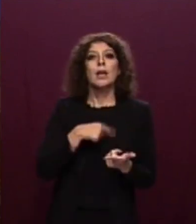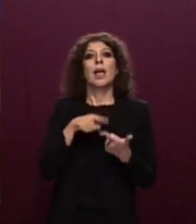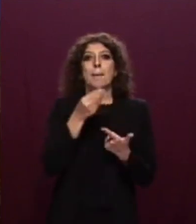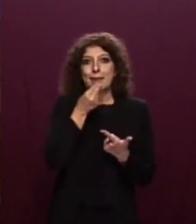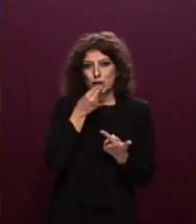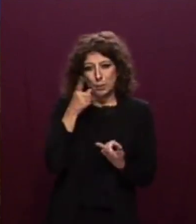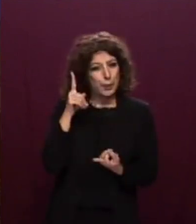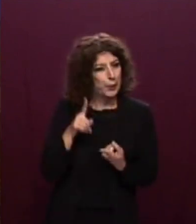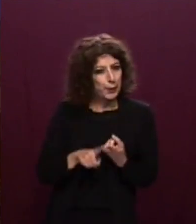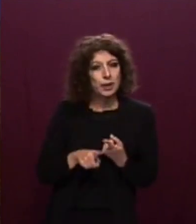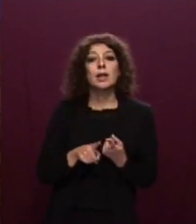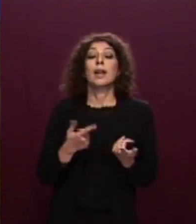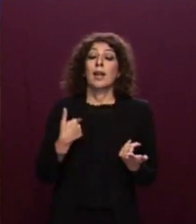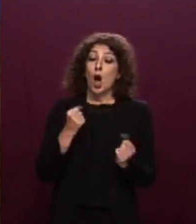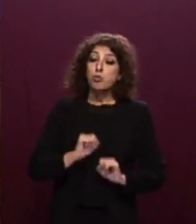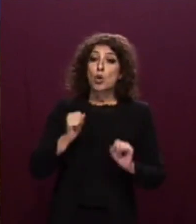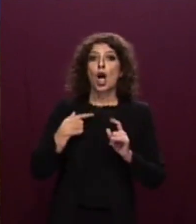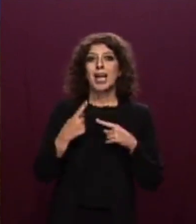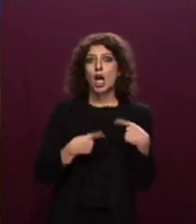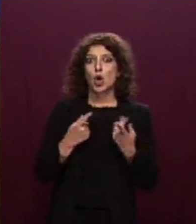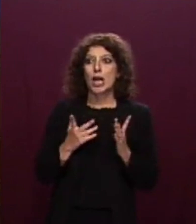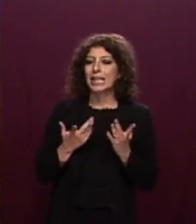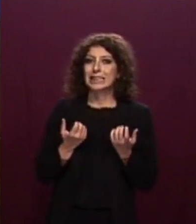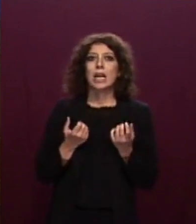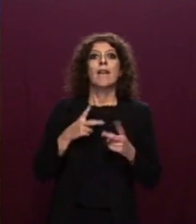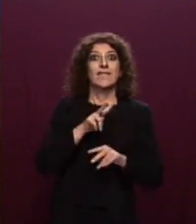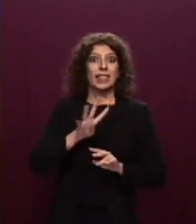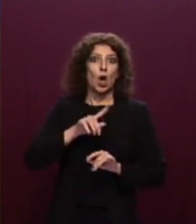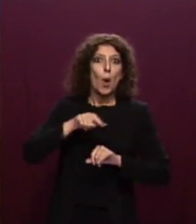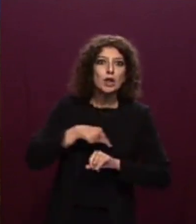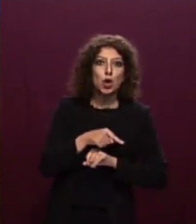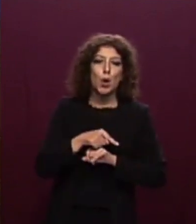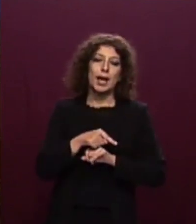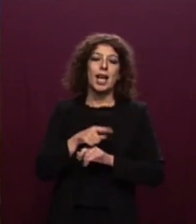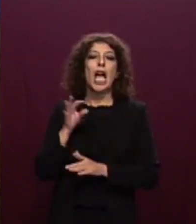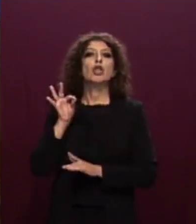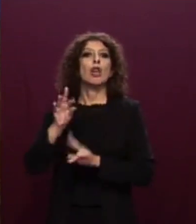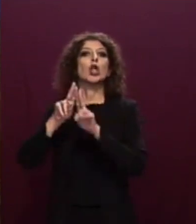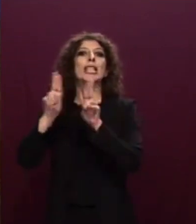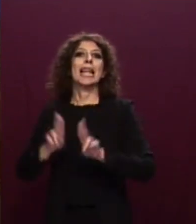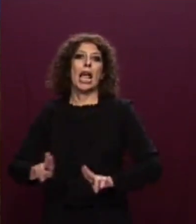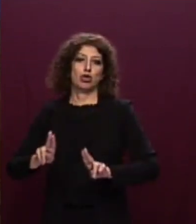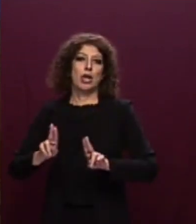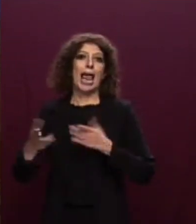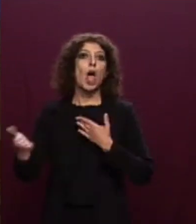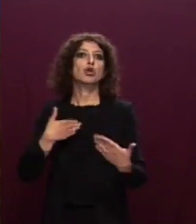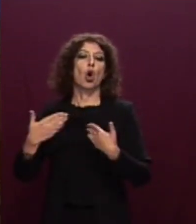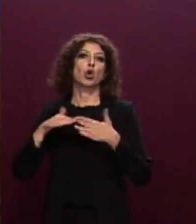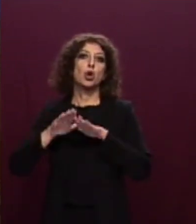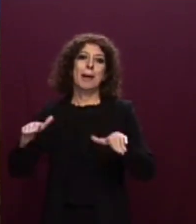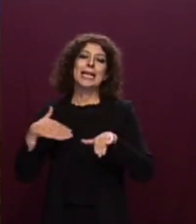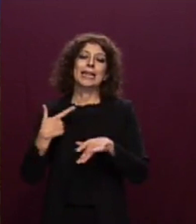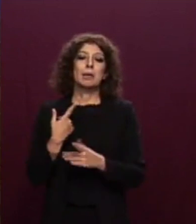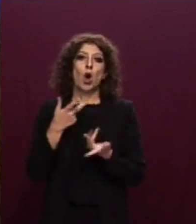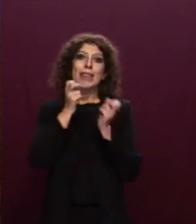per non oltre 24-48 ore, il Centro Nazionale di Coordinamento del Soccorso Marittimo Italiano ha dichiarato lo stato di emergenza a